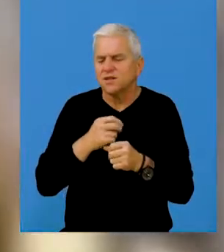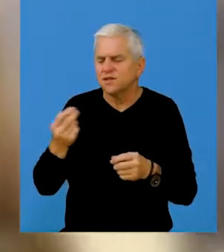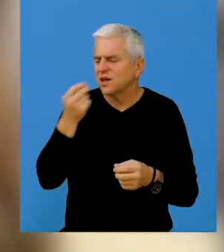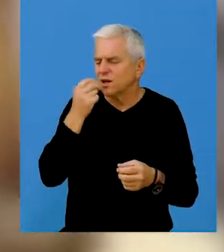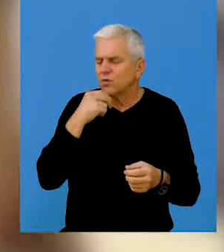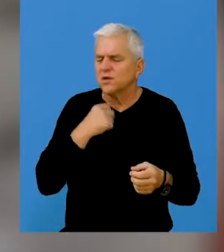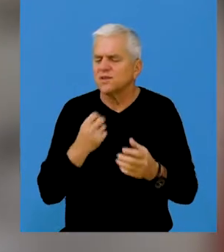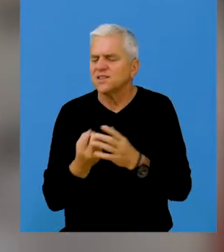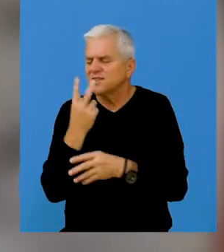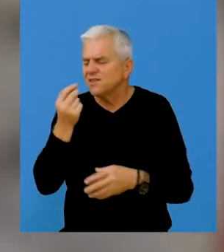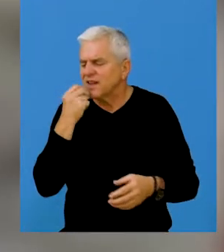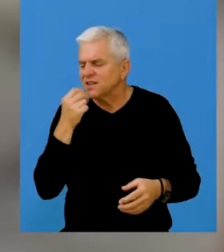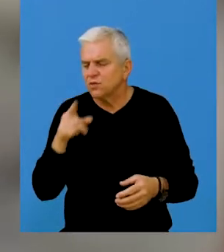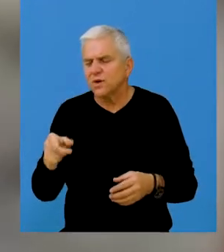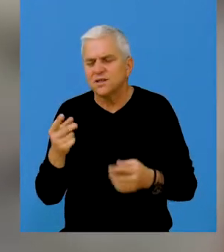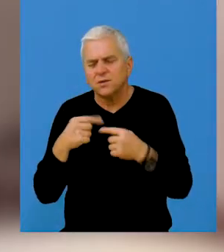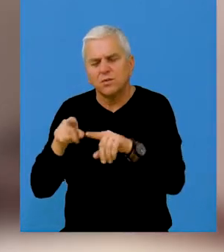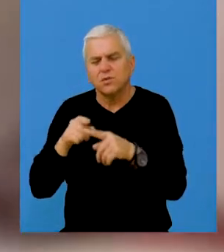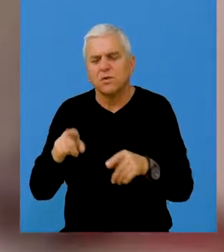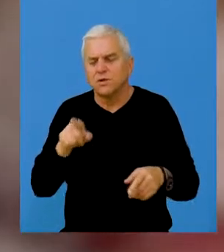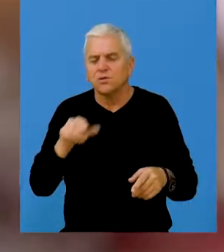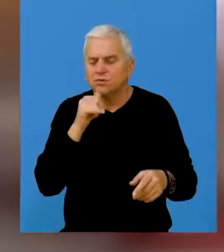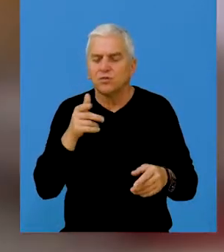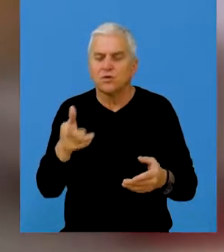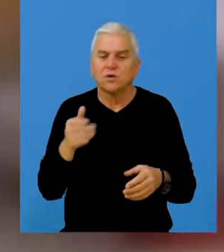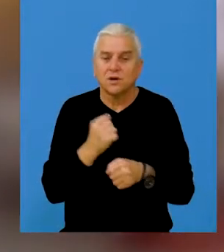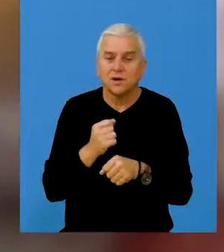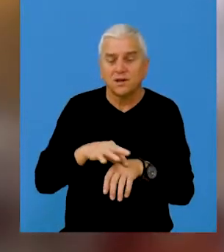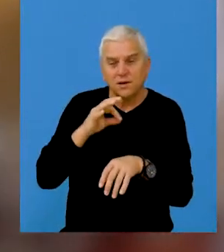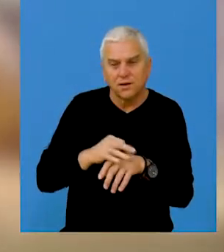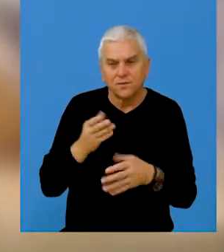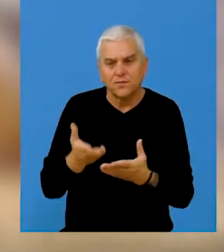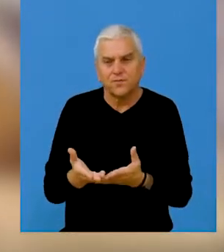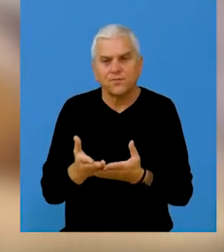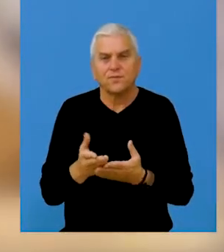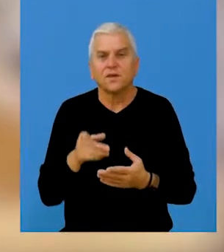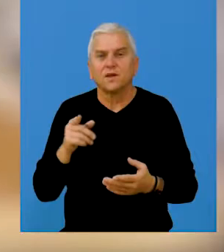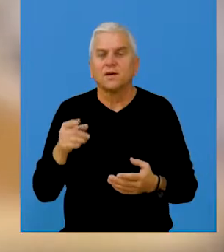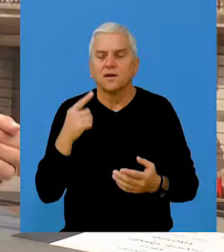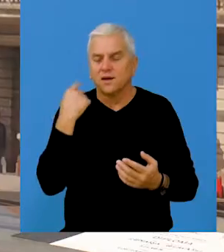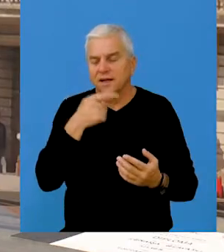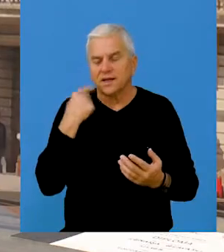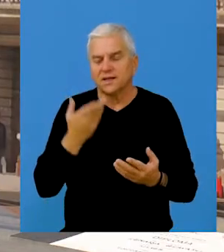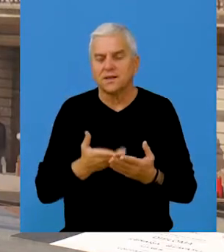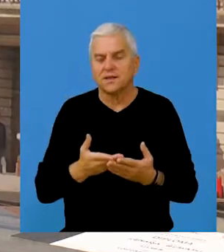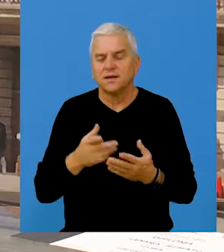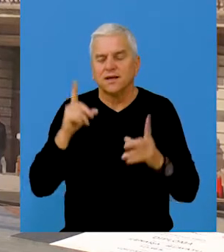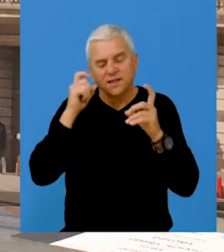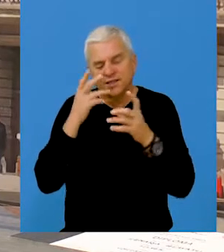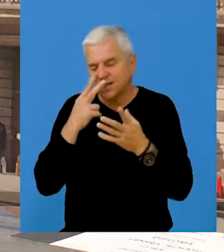ukrase, jestivo cveće i tu il sam radio. Tu il vam je, to se vidi na